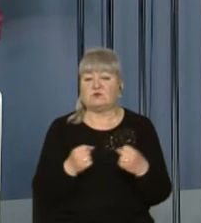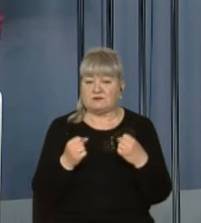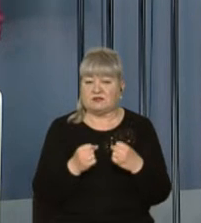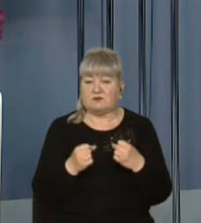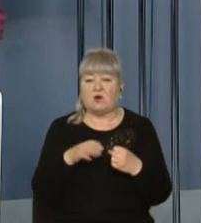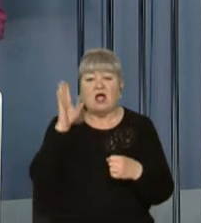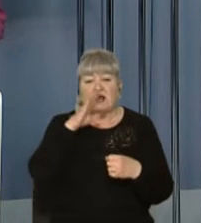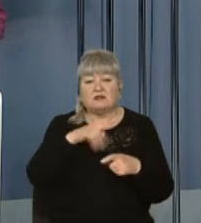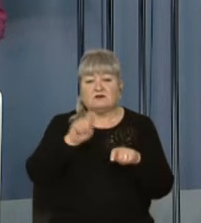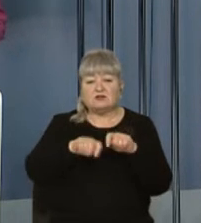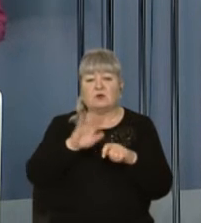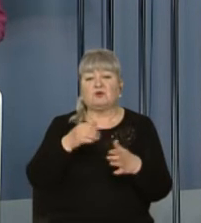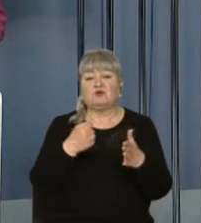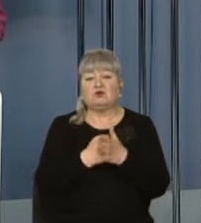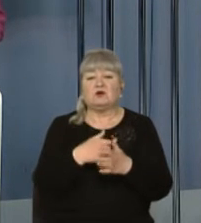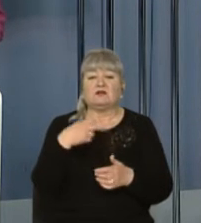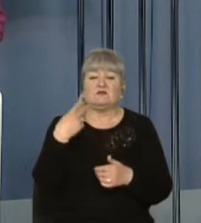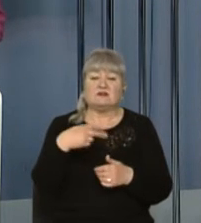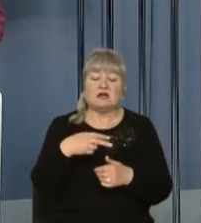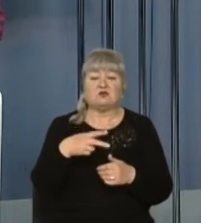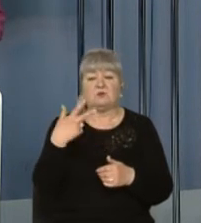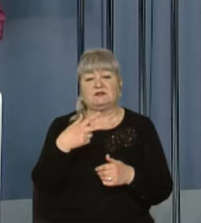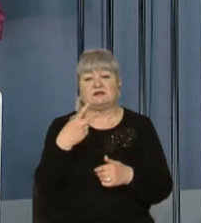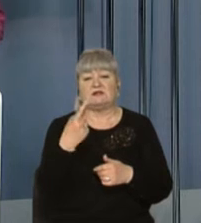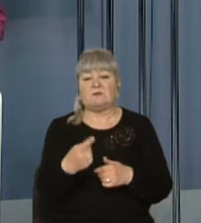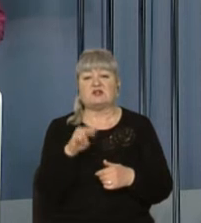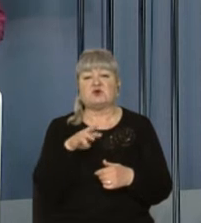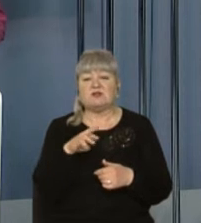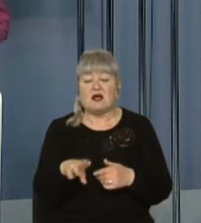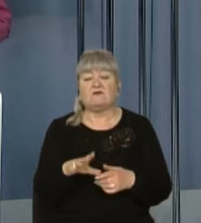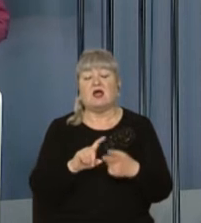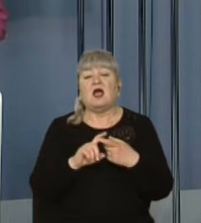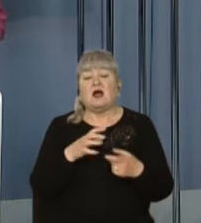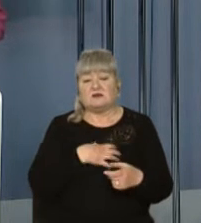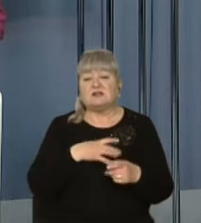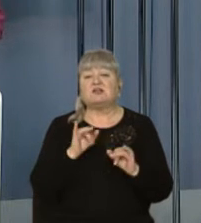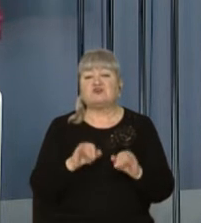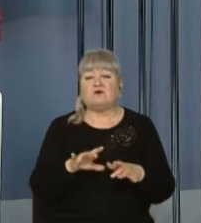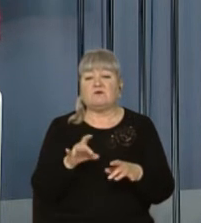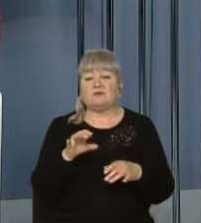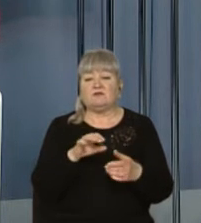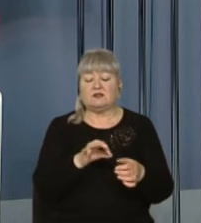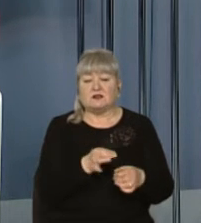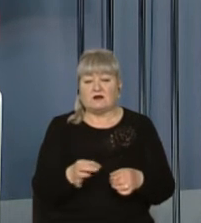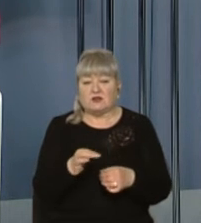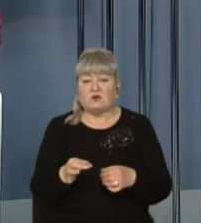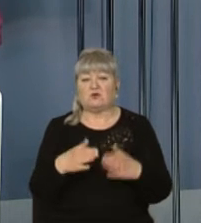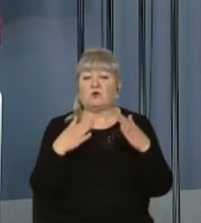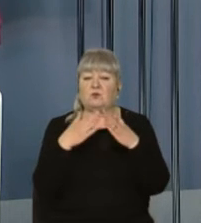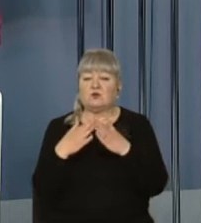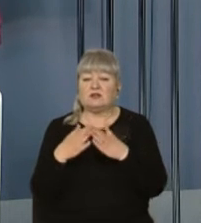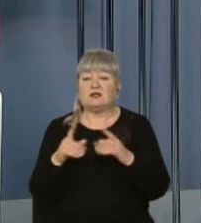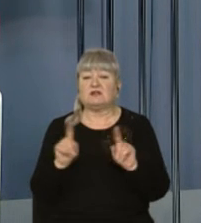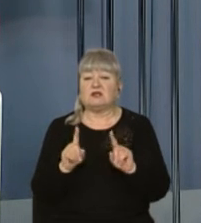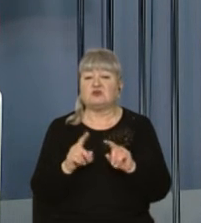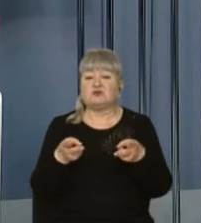випробування триватимуть до 20 або 31 травня, залежно від району. Із переліком будинків, які залишаться без гарячої води, ви